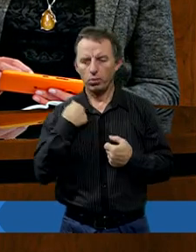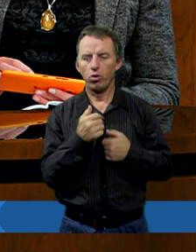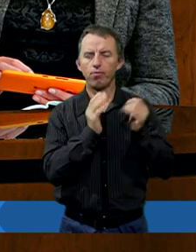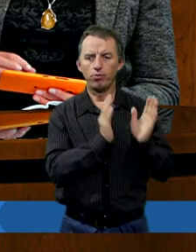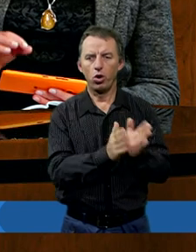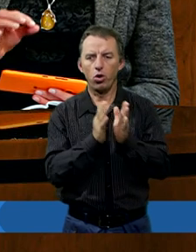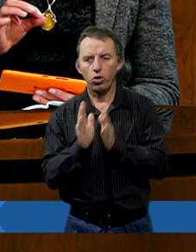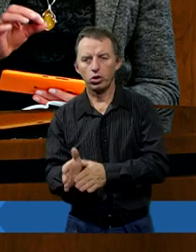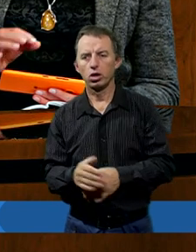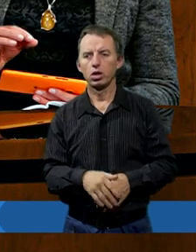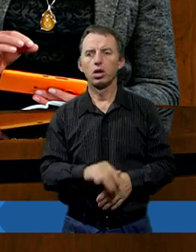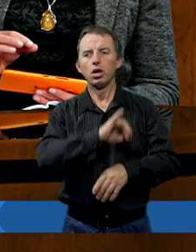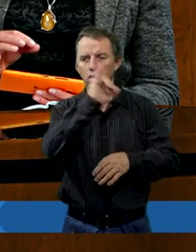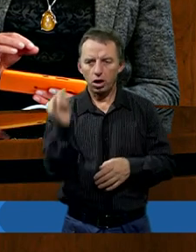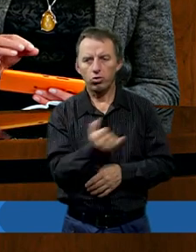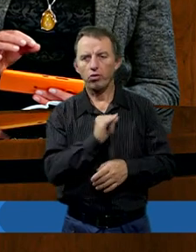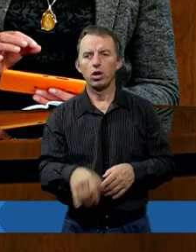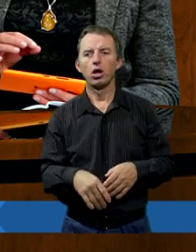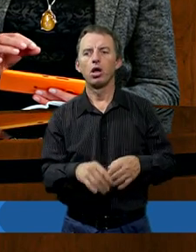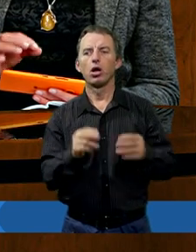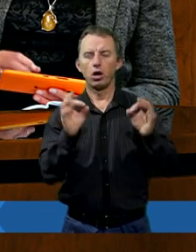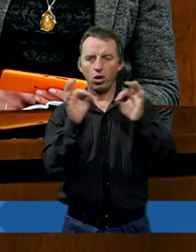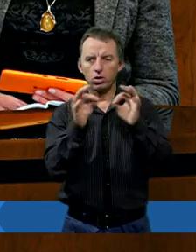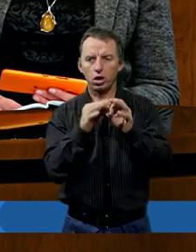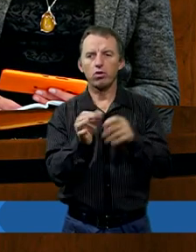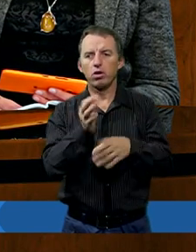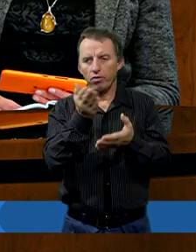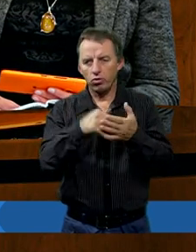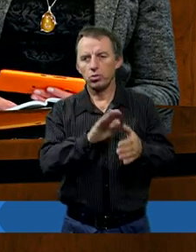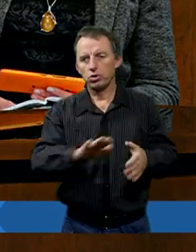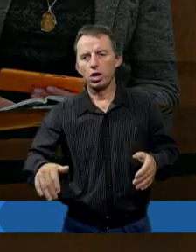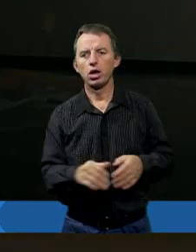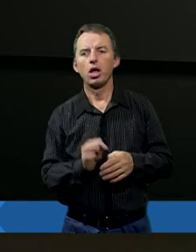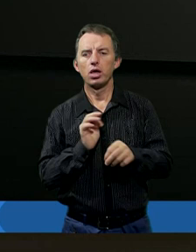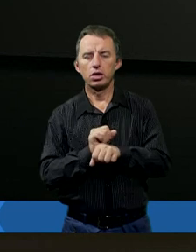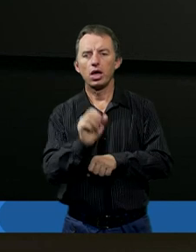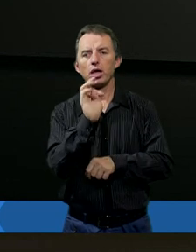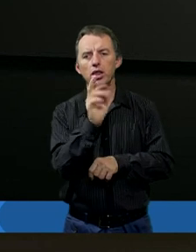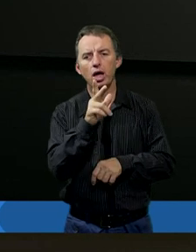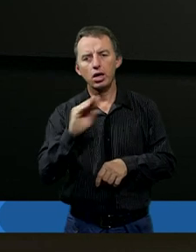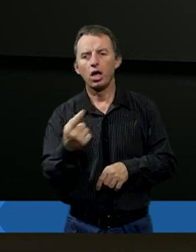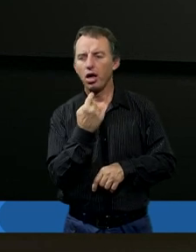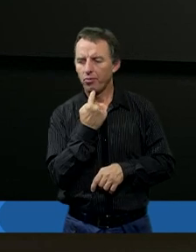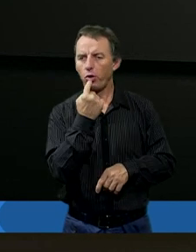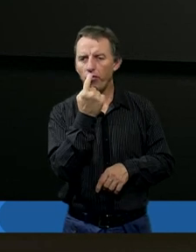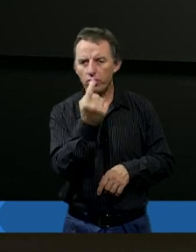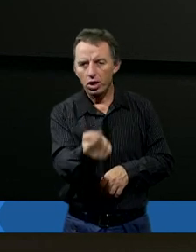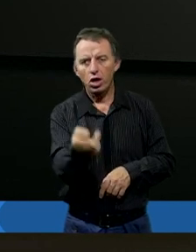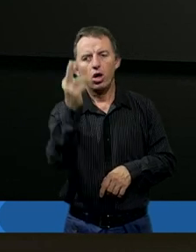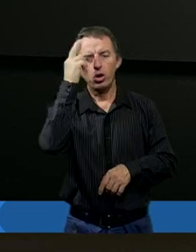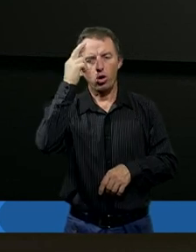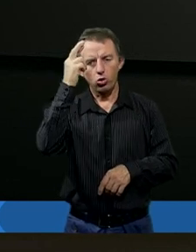porządku. Tylko skoncentrował się na tym swoim ciężarze. Jest takie częste powiedzenie